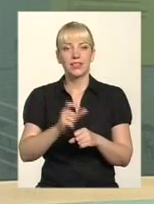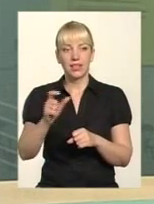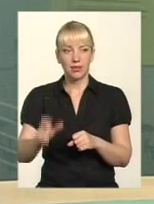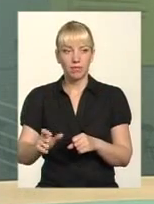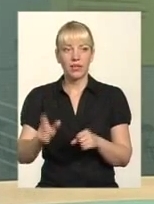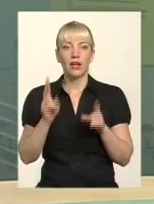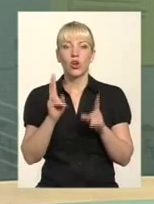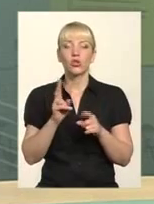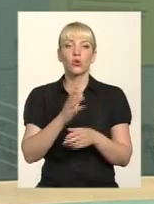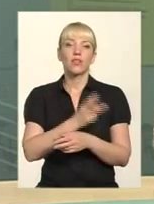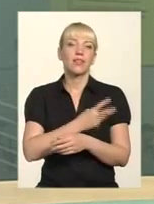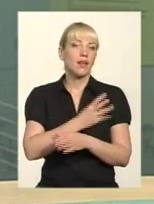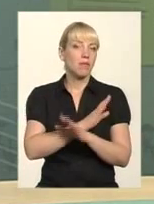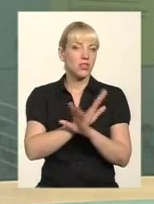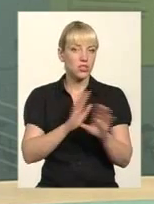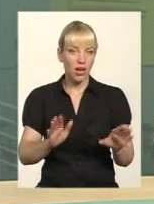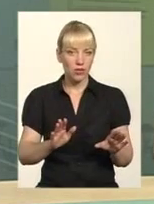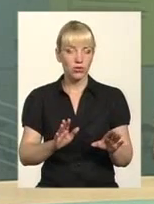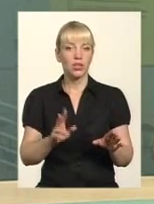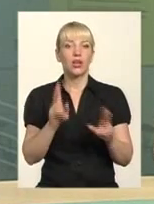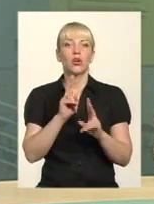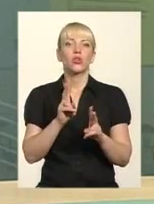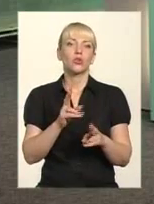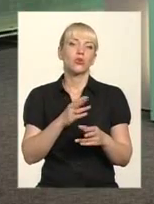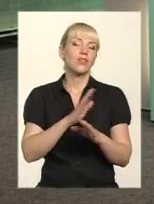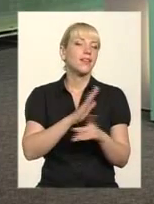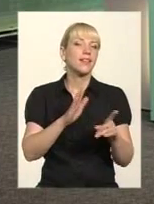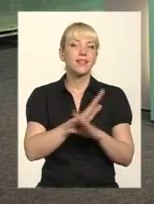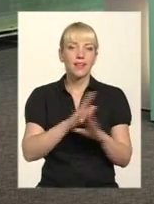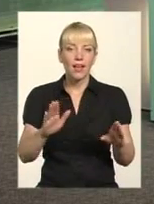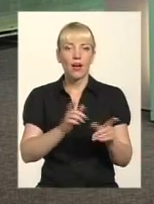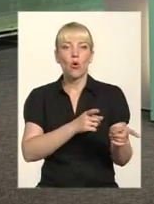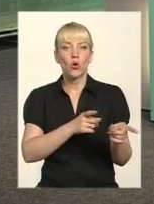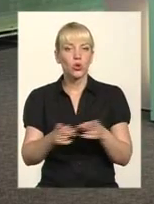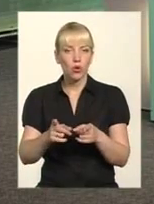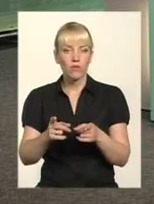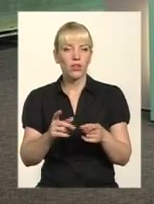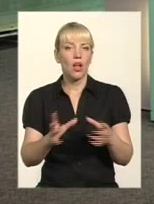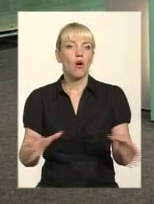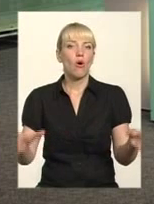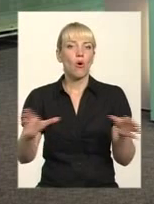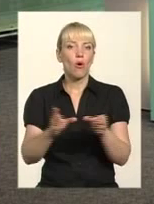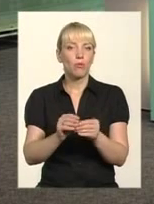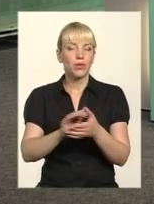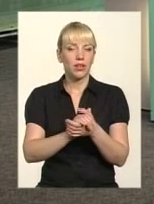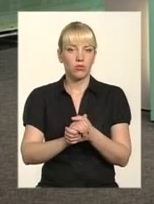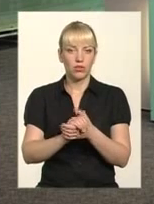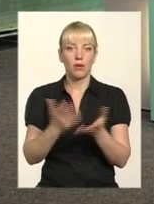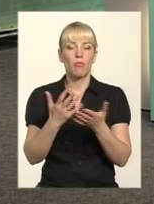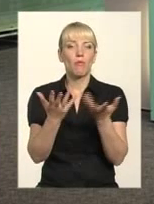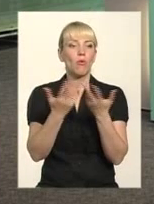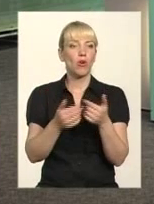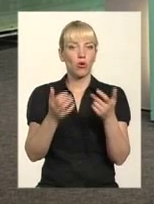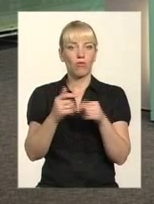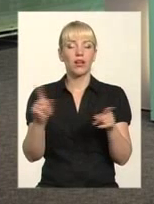не бажають, не хочуть, інертні, не готові об'єднуватись. Порахували, що їм це економічно невиглядно.